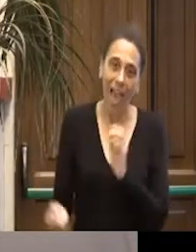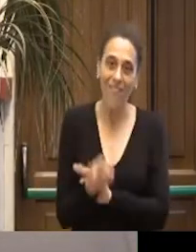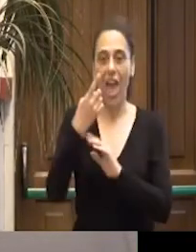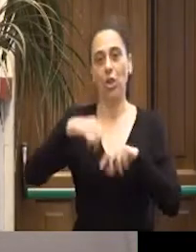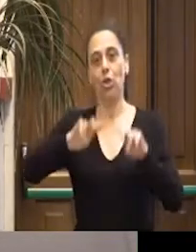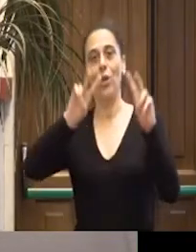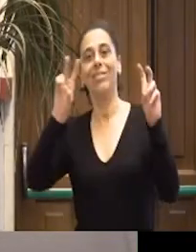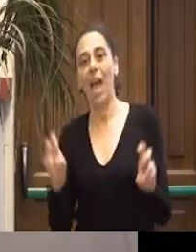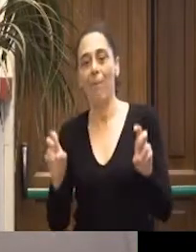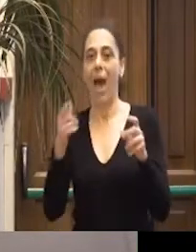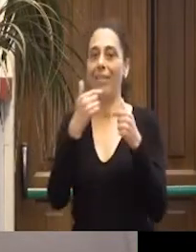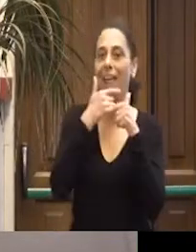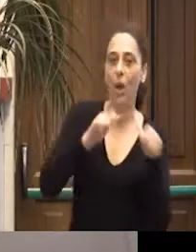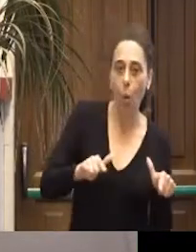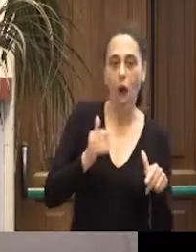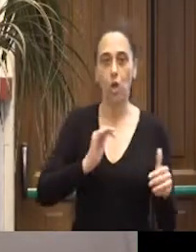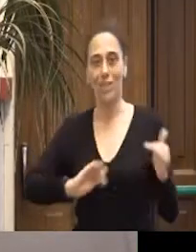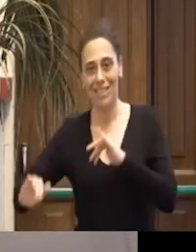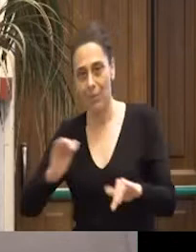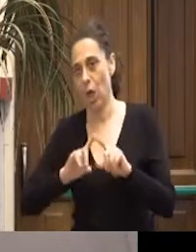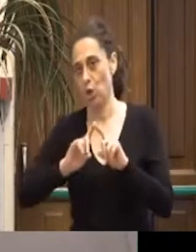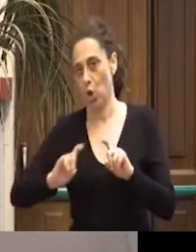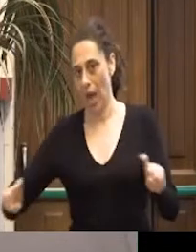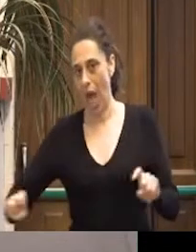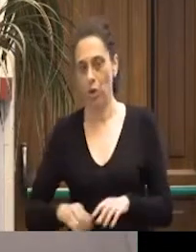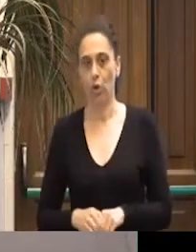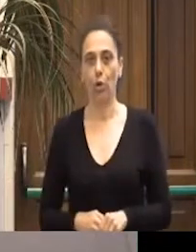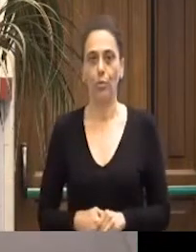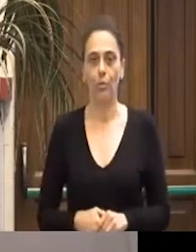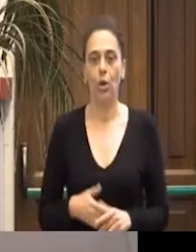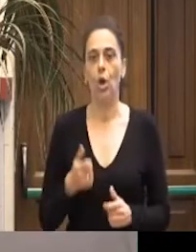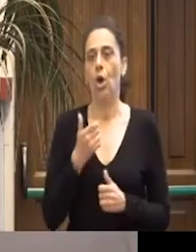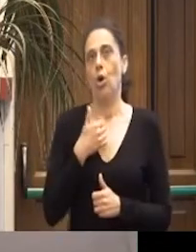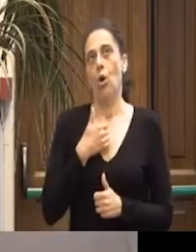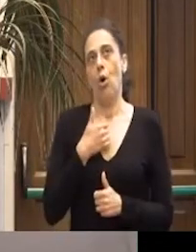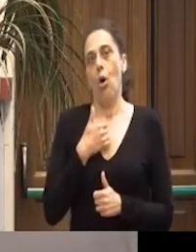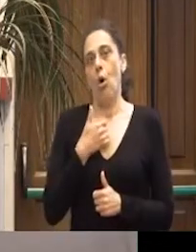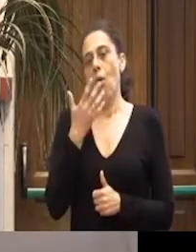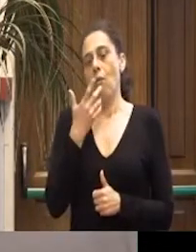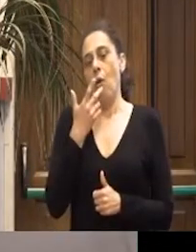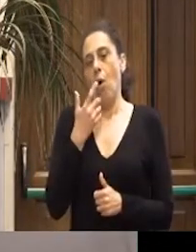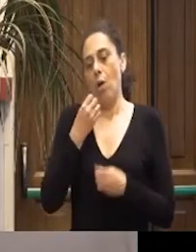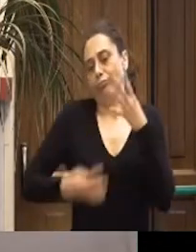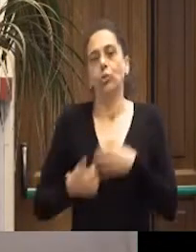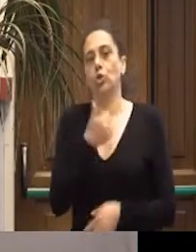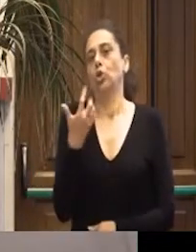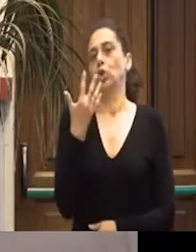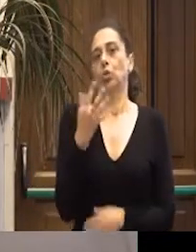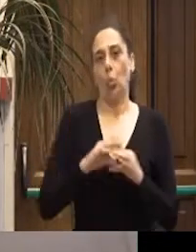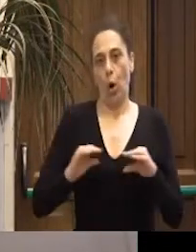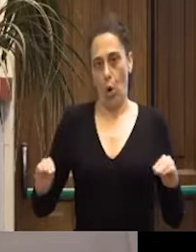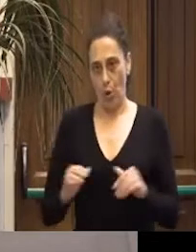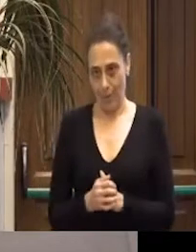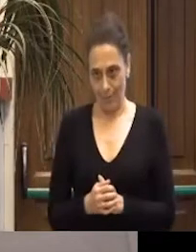del linguaggio, le discriminazioni e quant'altro. Cinque cose, le metto subito in fila così vado secco e ci